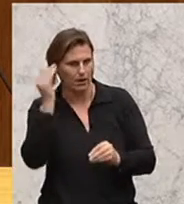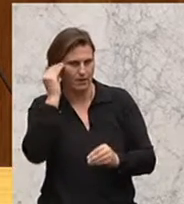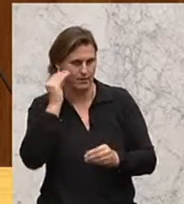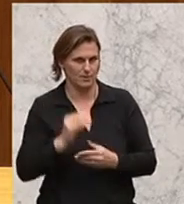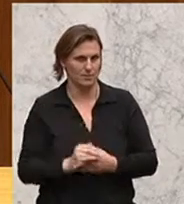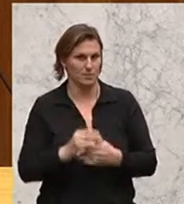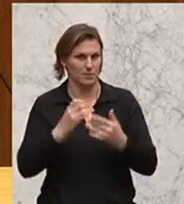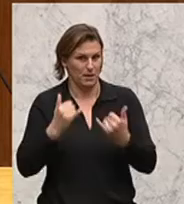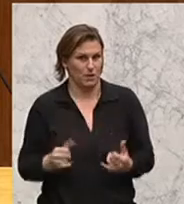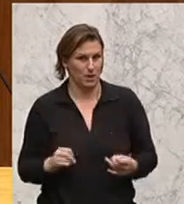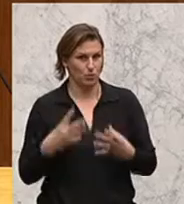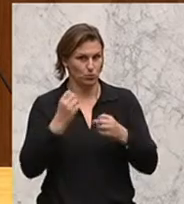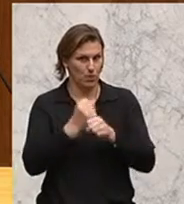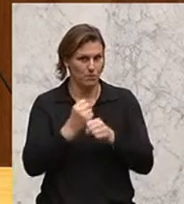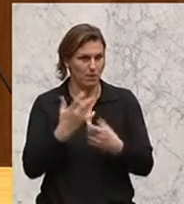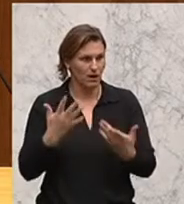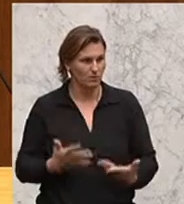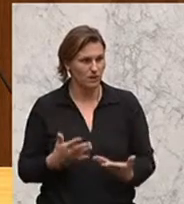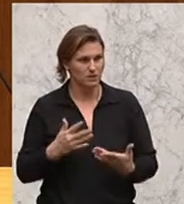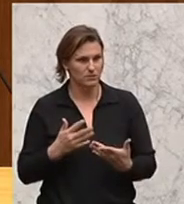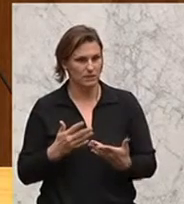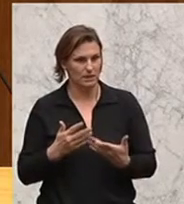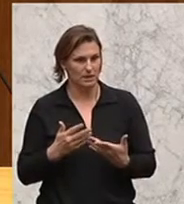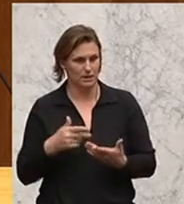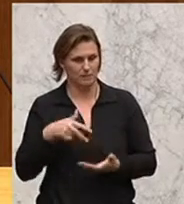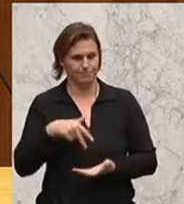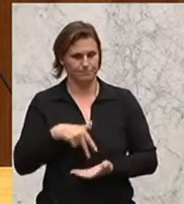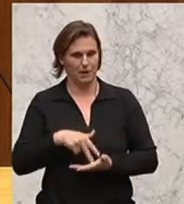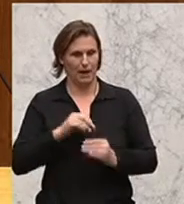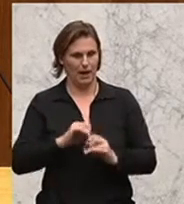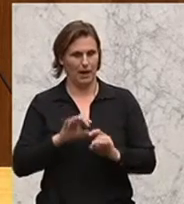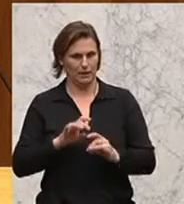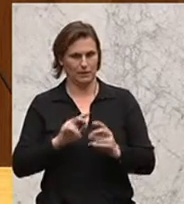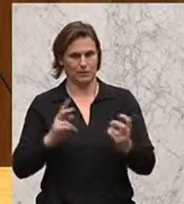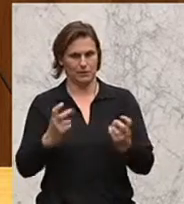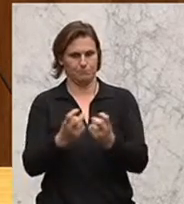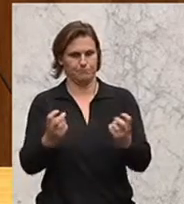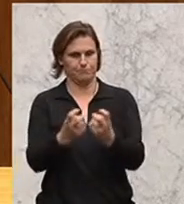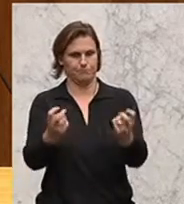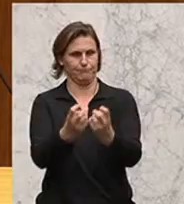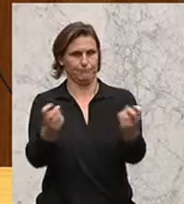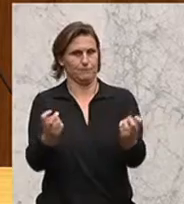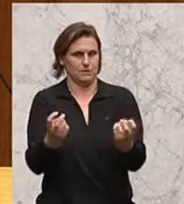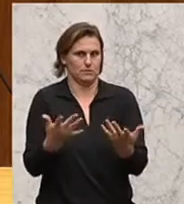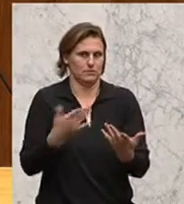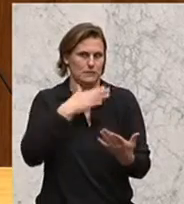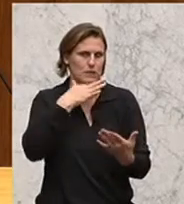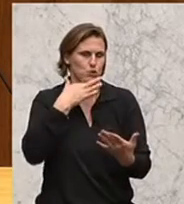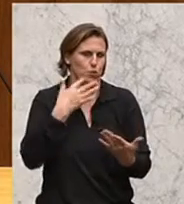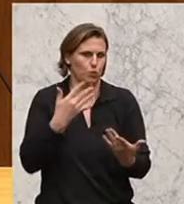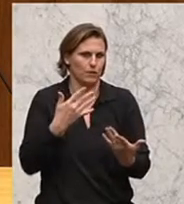wir jetzt aktuell machen ist, wir machen einen Frontalunterricht, in manchen Schulen nicht so stark, aber in einigen Schulen sehr